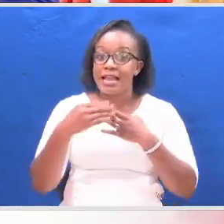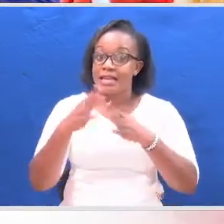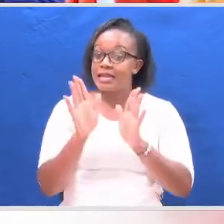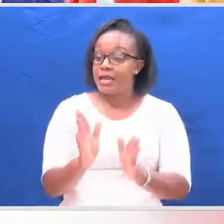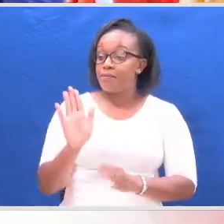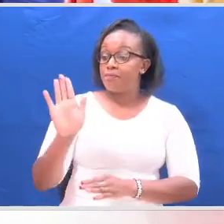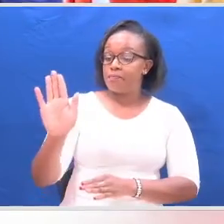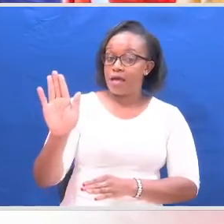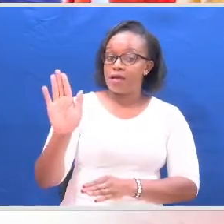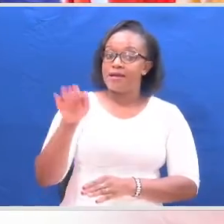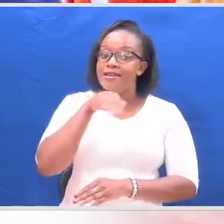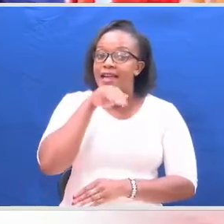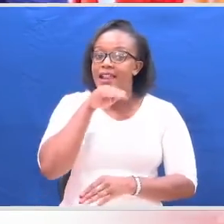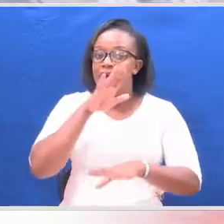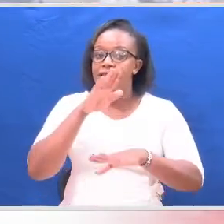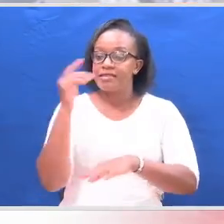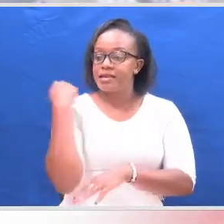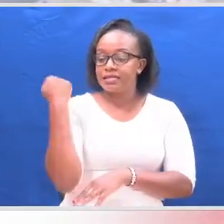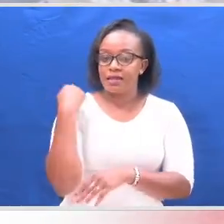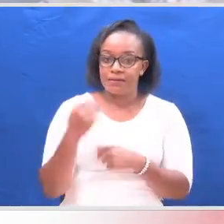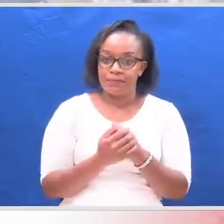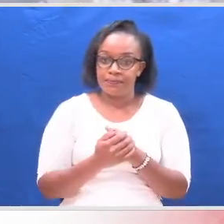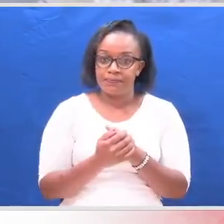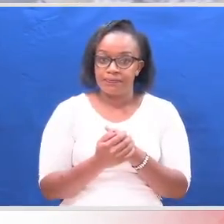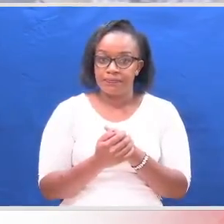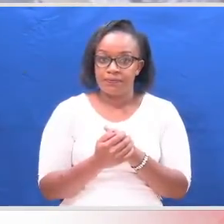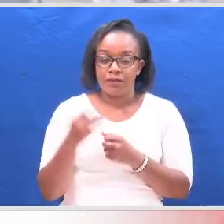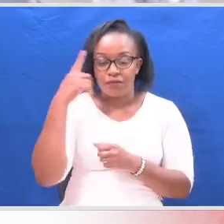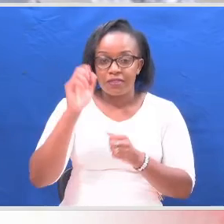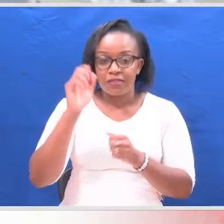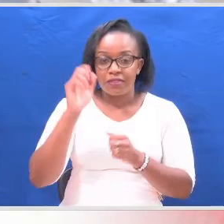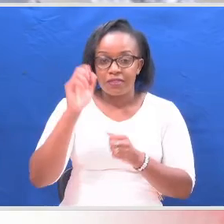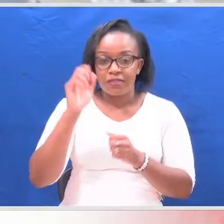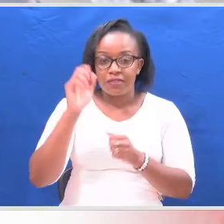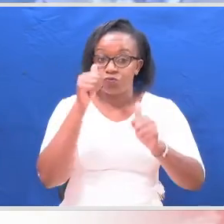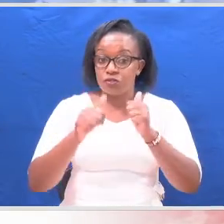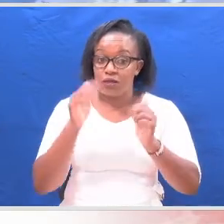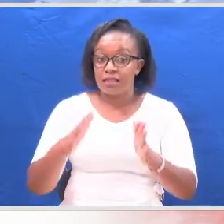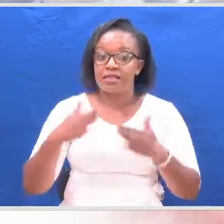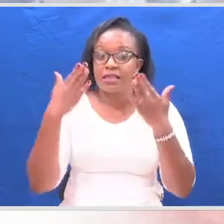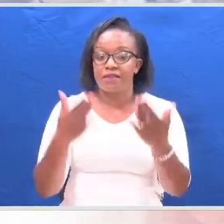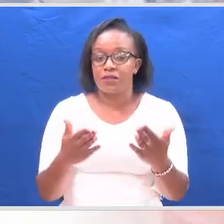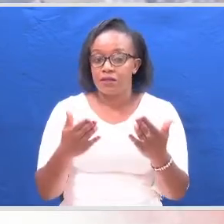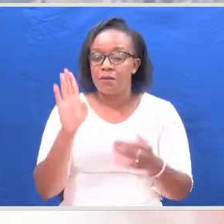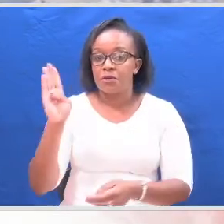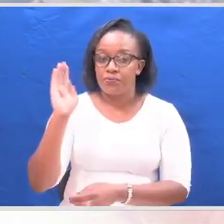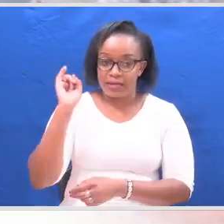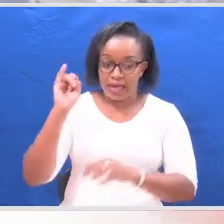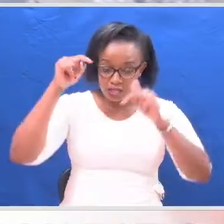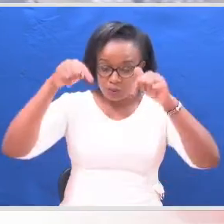Udinga siku ya jumane. For the support that we are giving BBI here today,